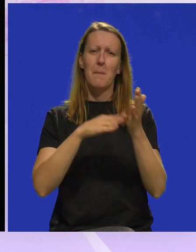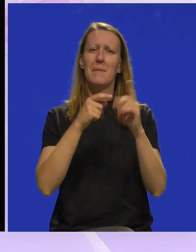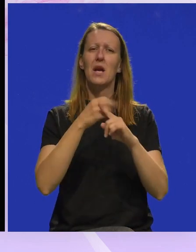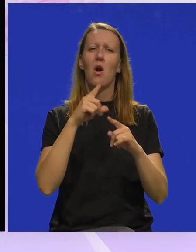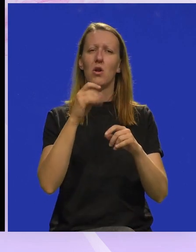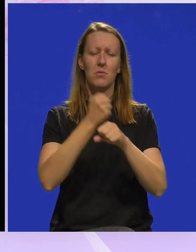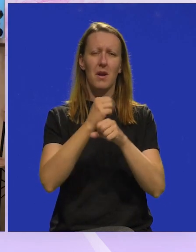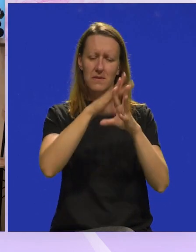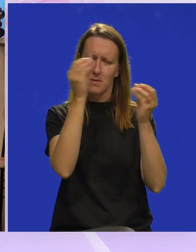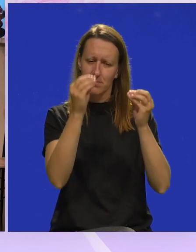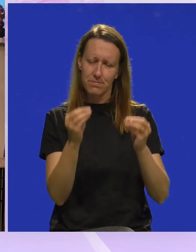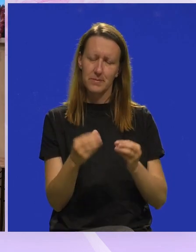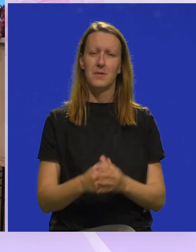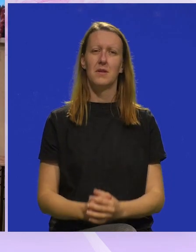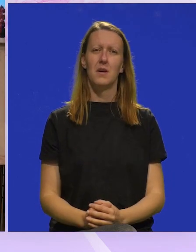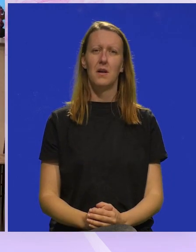Michael Mikolić.